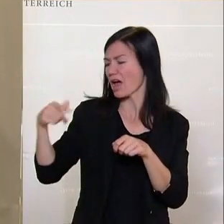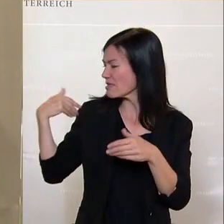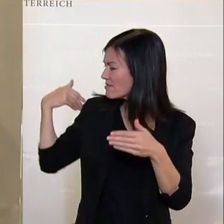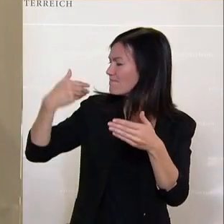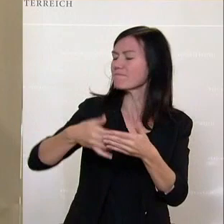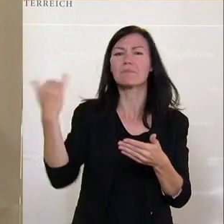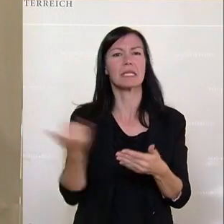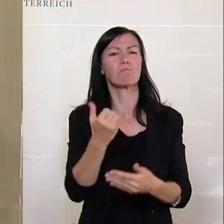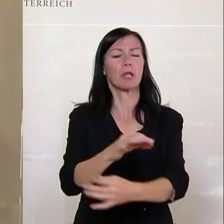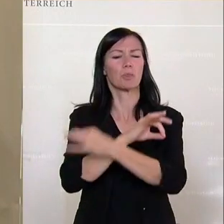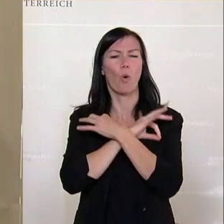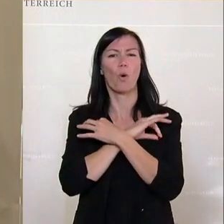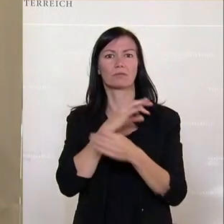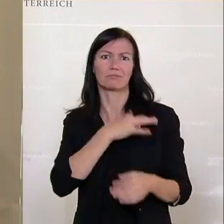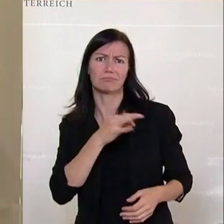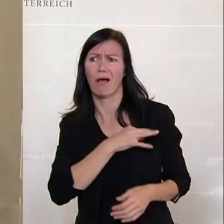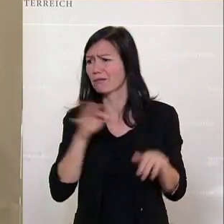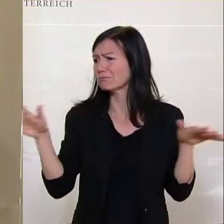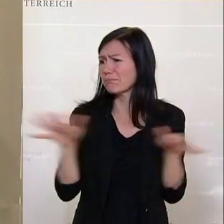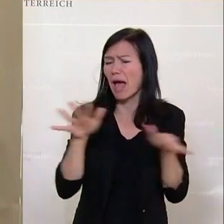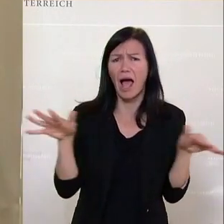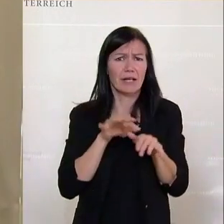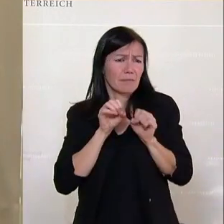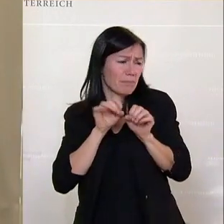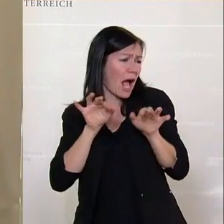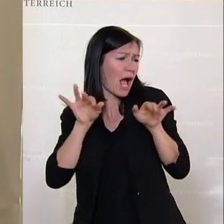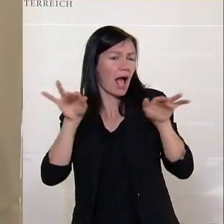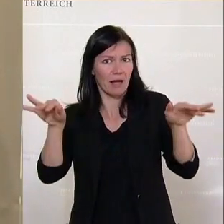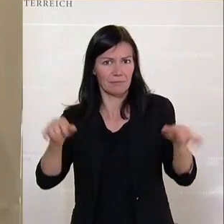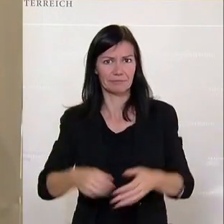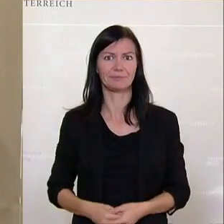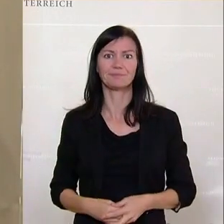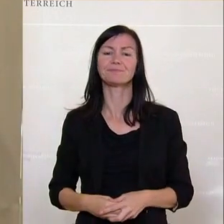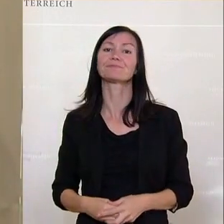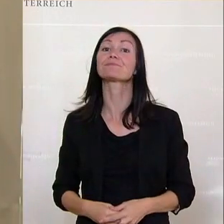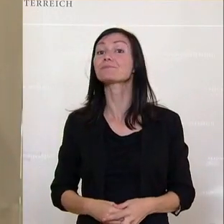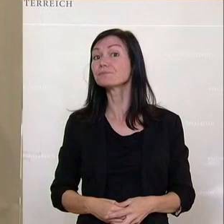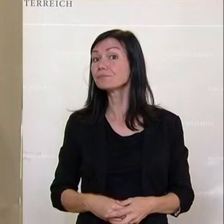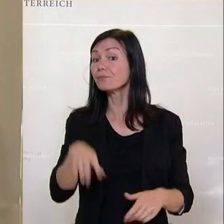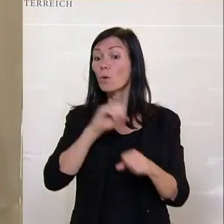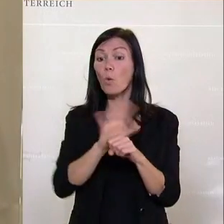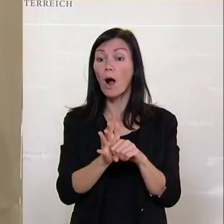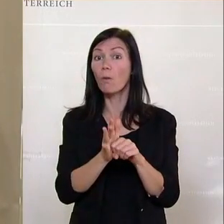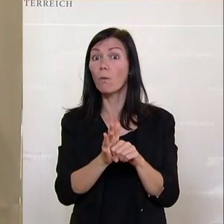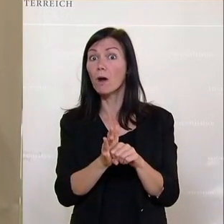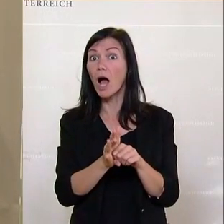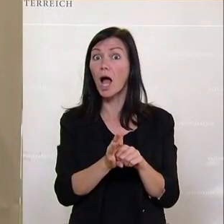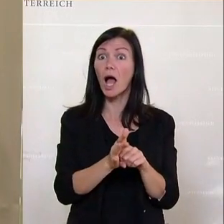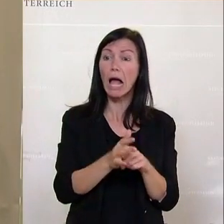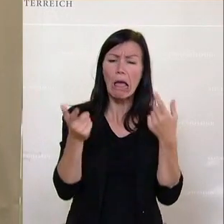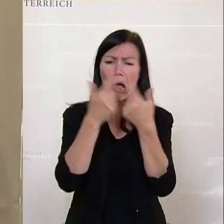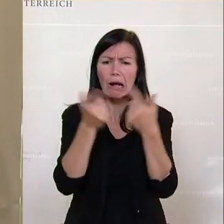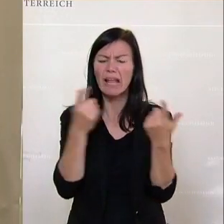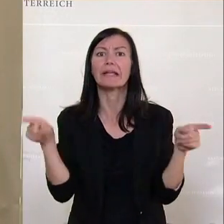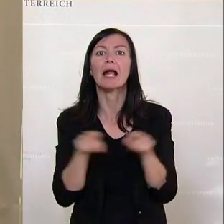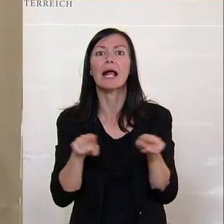von Todesangst und Panik wirklich massiv verbreitet habt. So, und ihr habt Corona hingestellt, wie wenn es die Pest